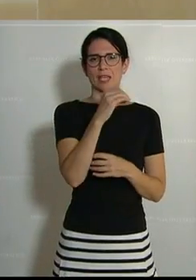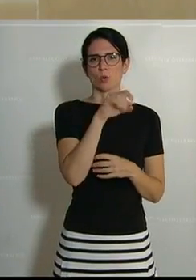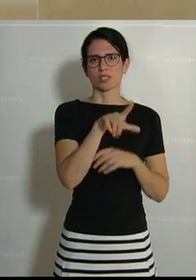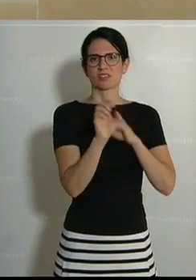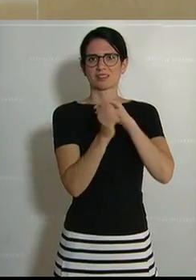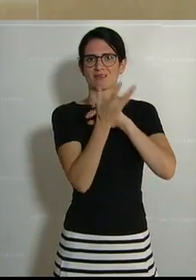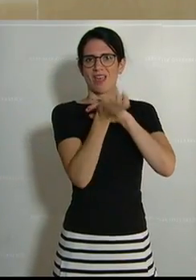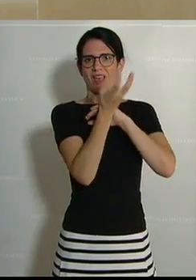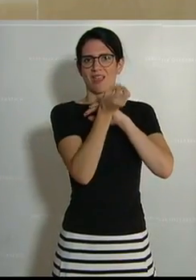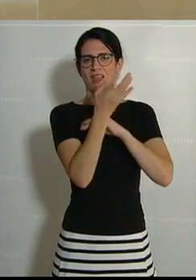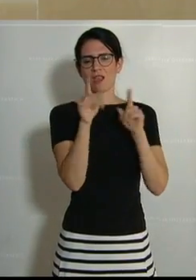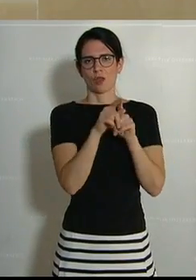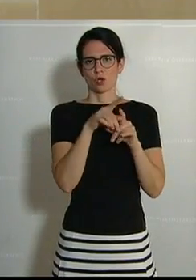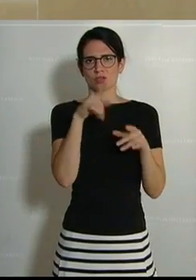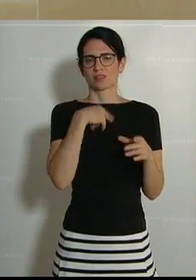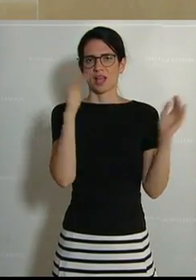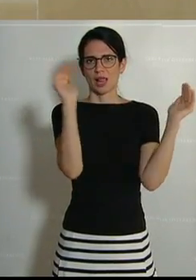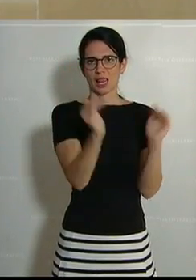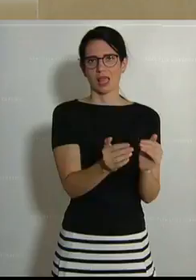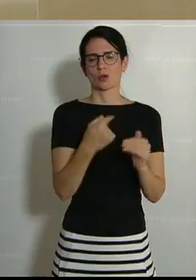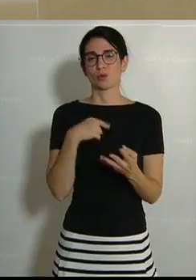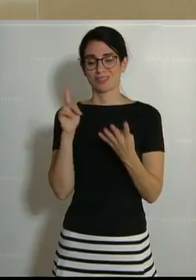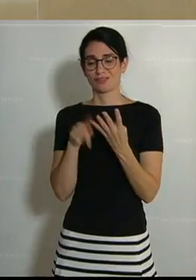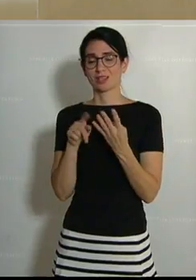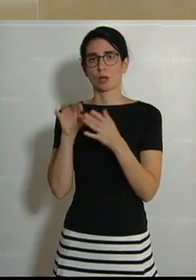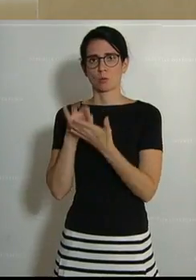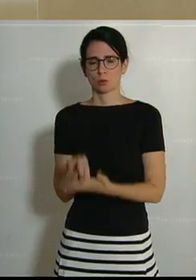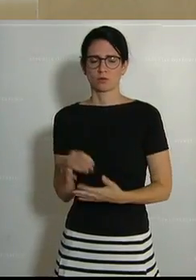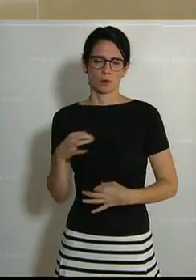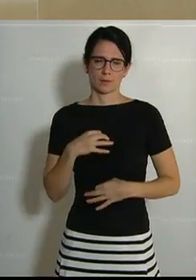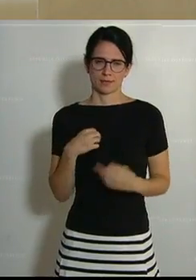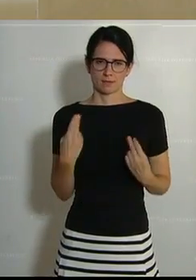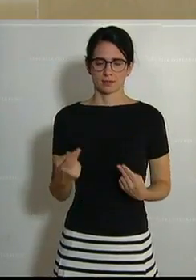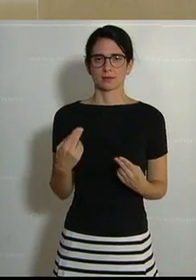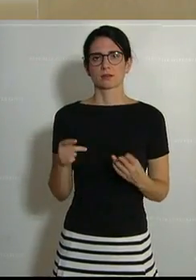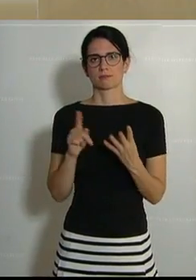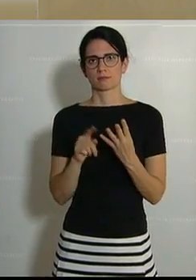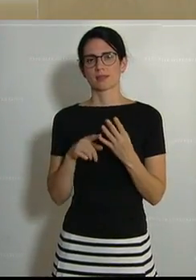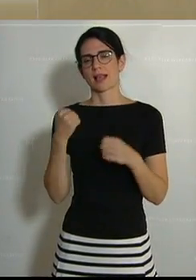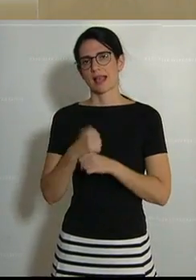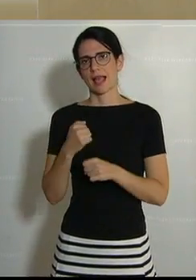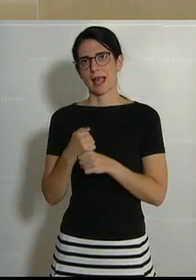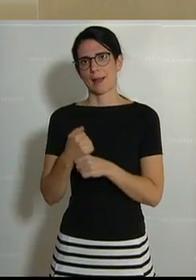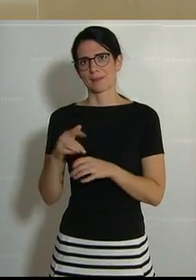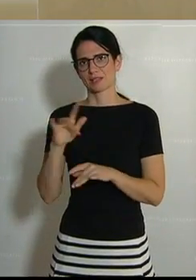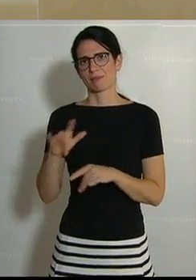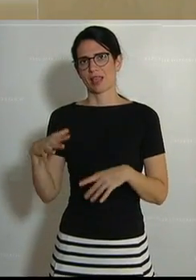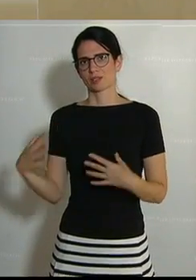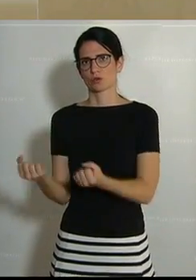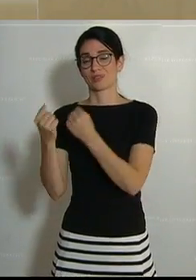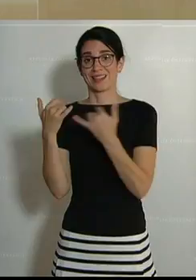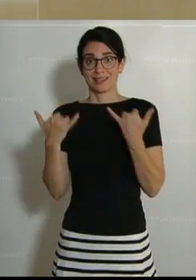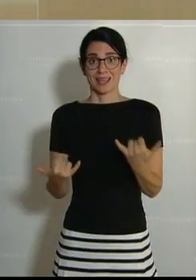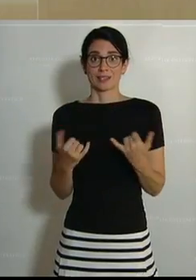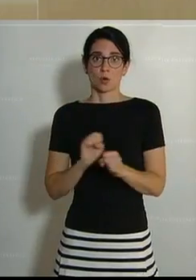-Emissionen dabei ein. Und der vierte Punkt, mir besonders wichtig, wir schaffen dadurch Arbeitsplätze. Und gerade jetzt in